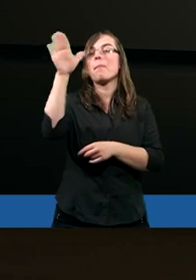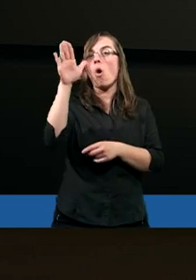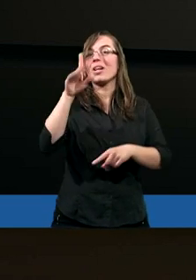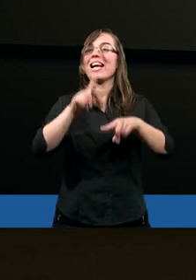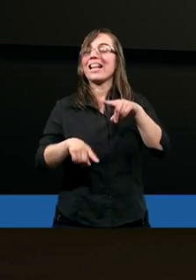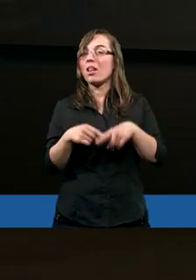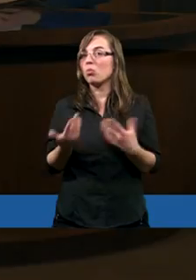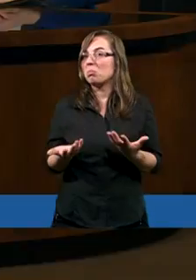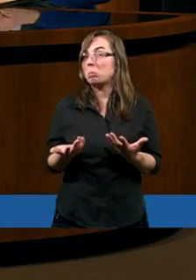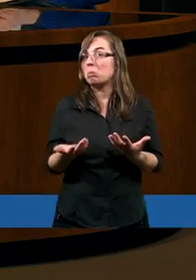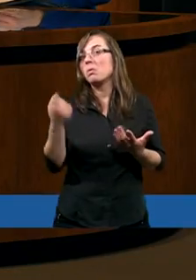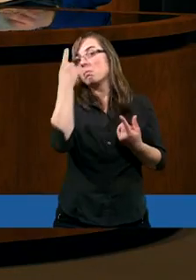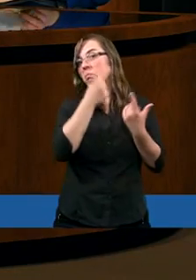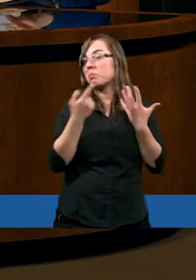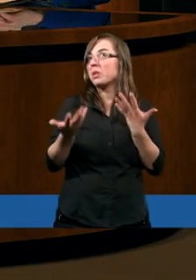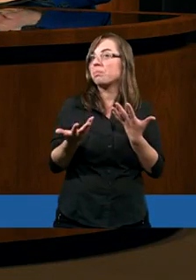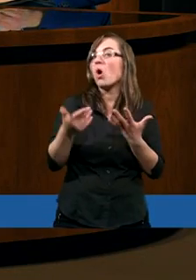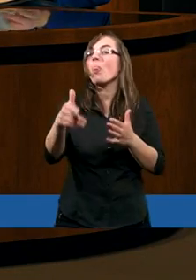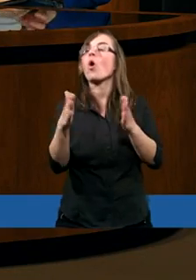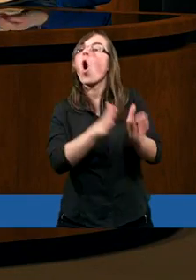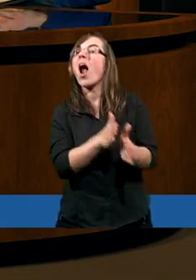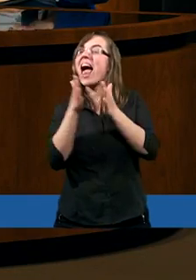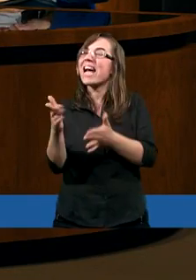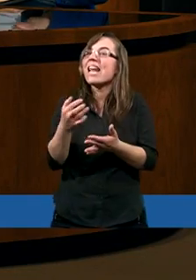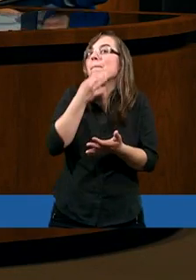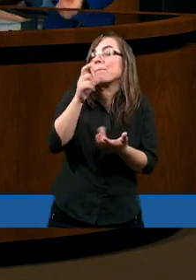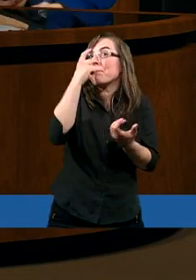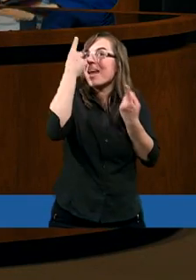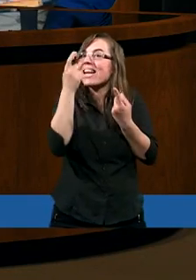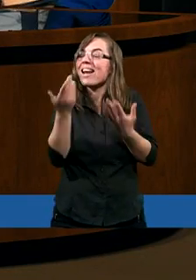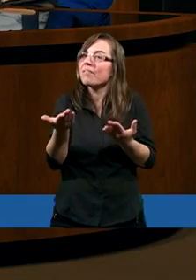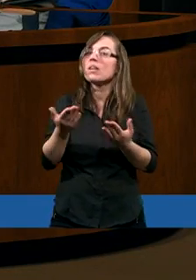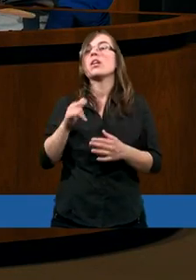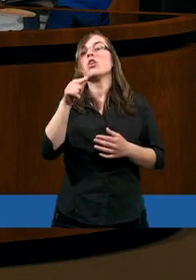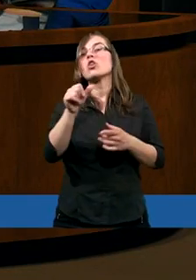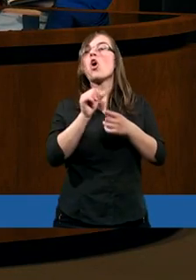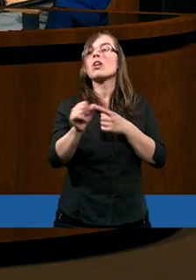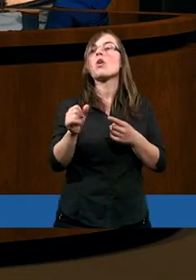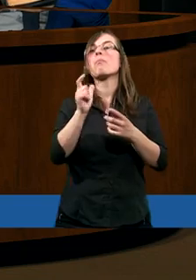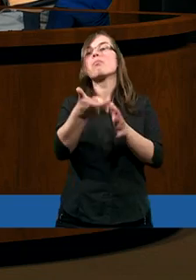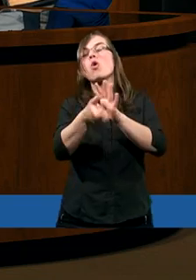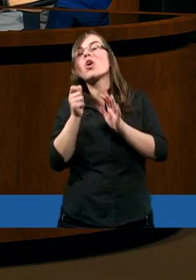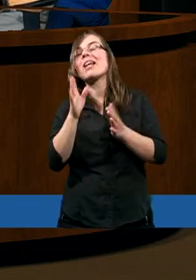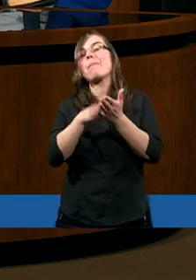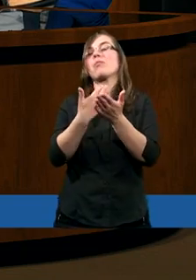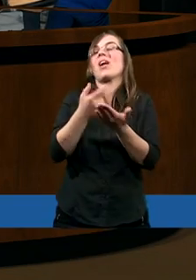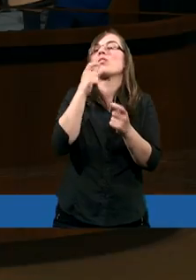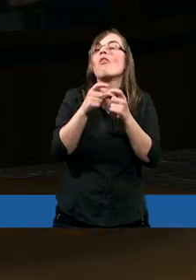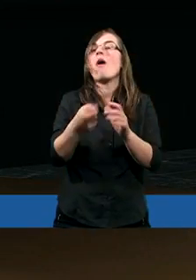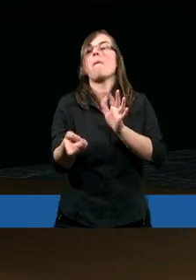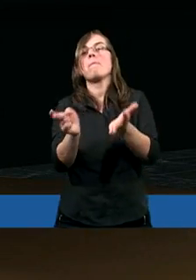Co to oznacza? Kolejna część tego wersetu. Uniknąwszy skażenia, jakie na tym świecie pociąga za sobą porządliwość.